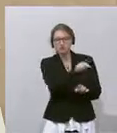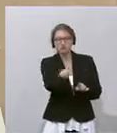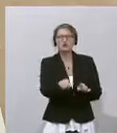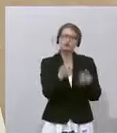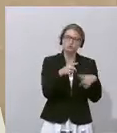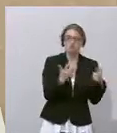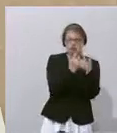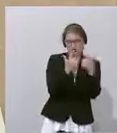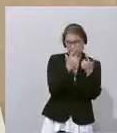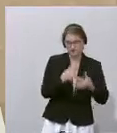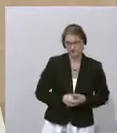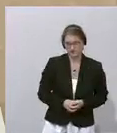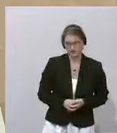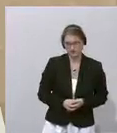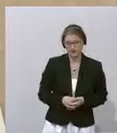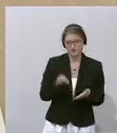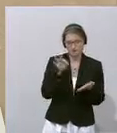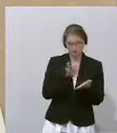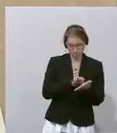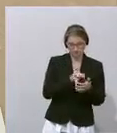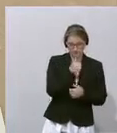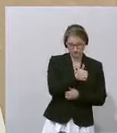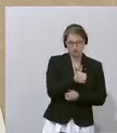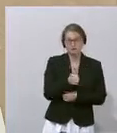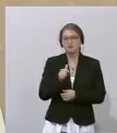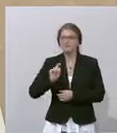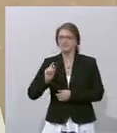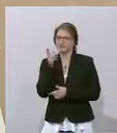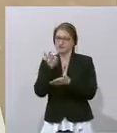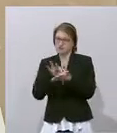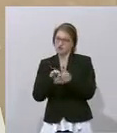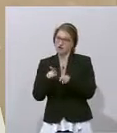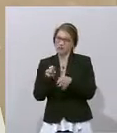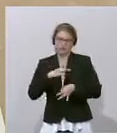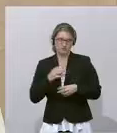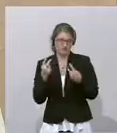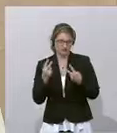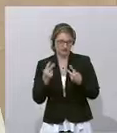Ich komme zu einem zweiten Punkt, weil er mir persönlich auch wichtig ist.